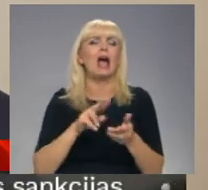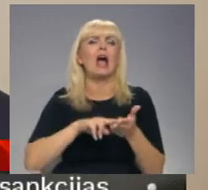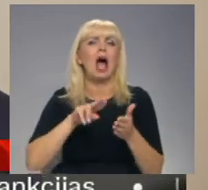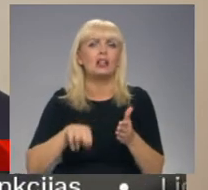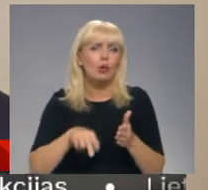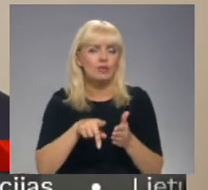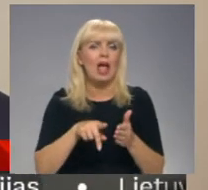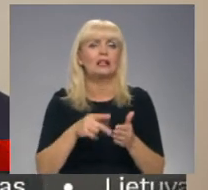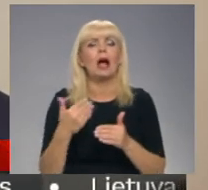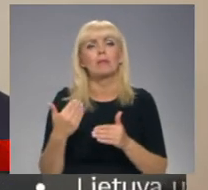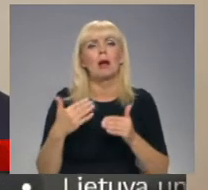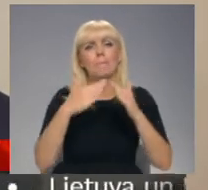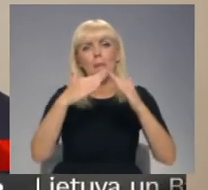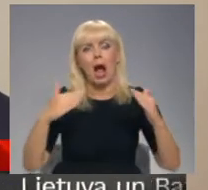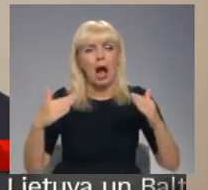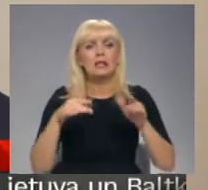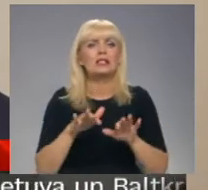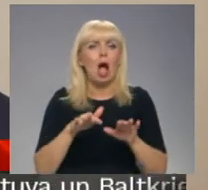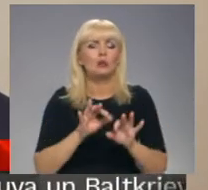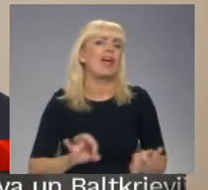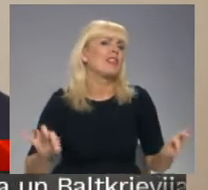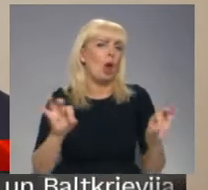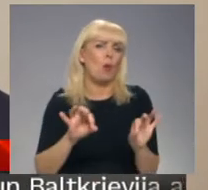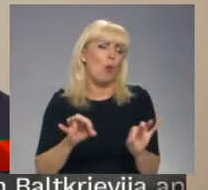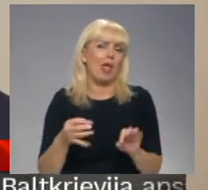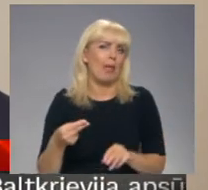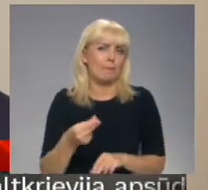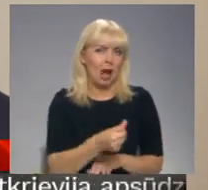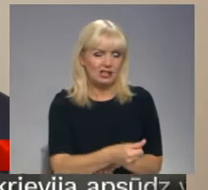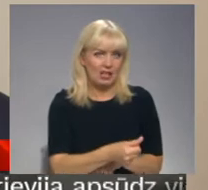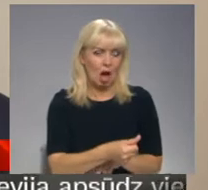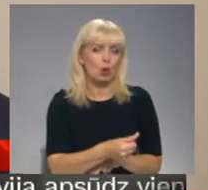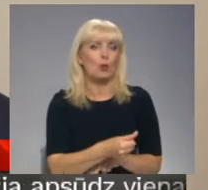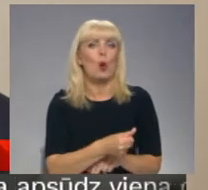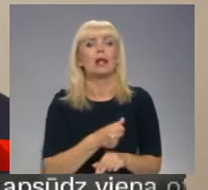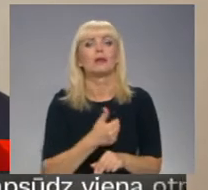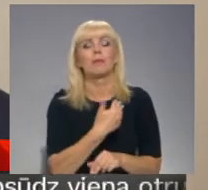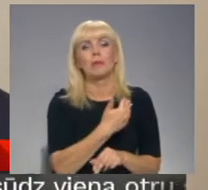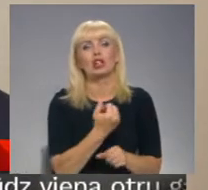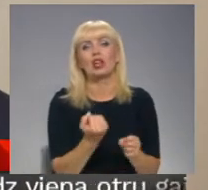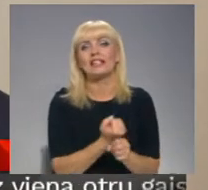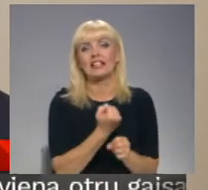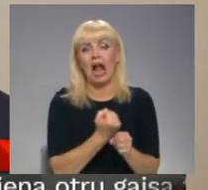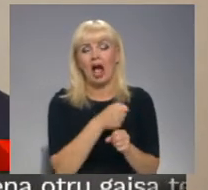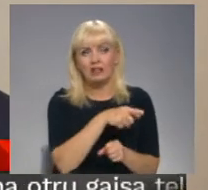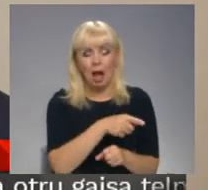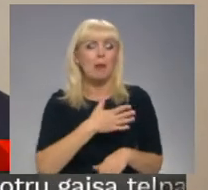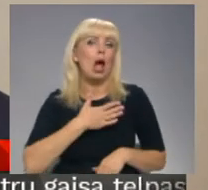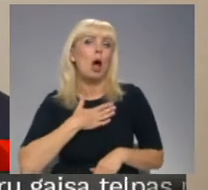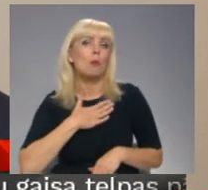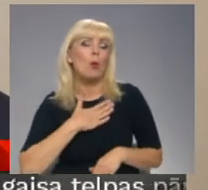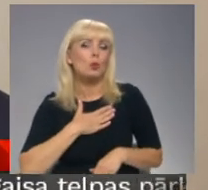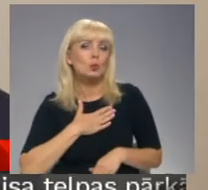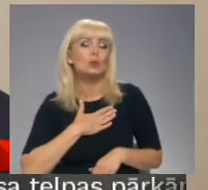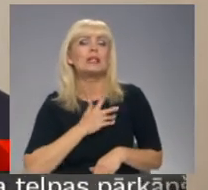mājas datoros nemaksājot, nemaksājot par to izstrādātājiem. Tas mūs pat arī ir